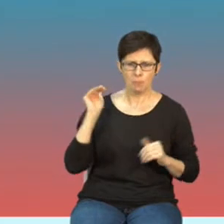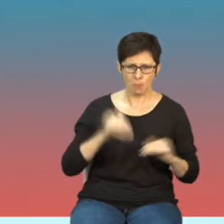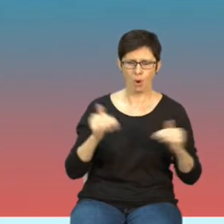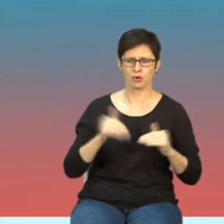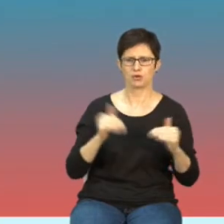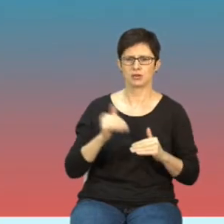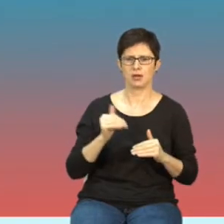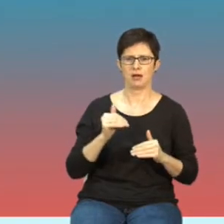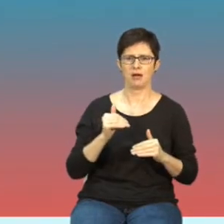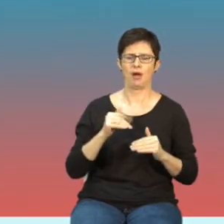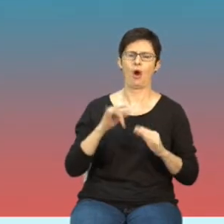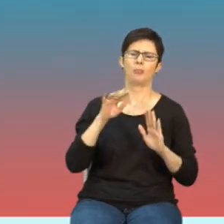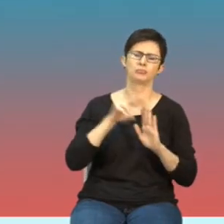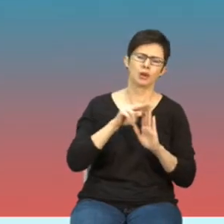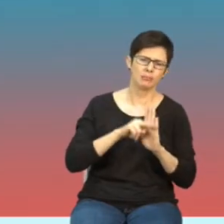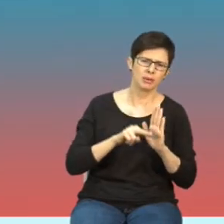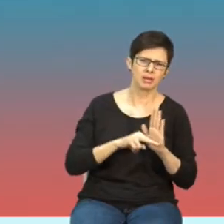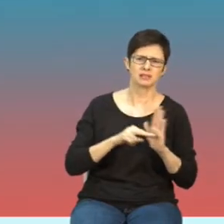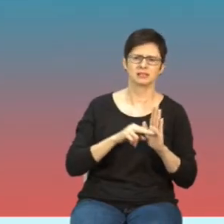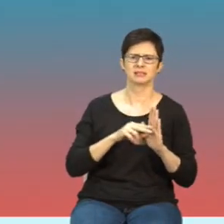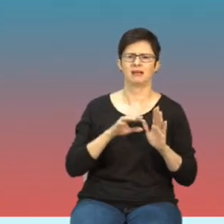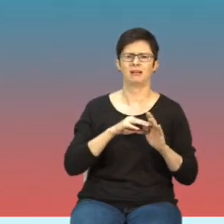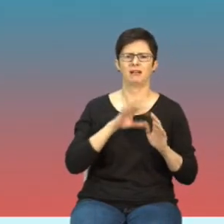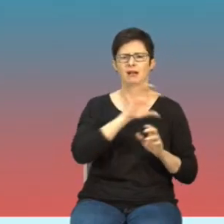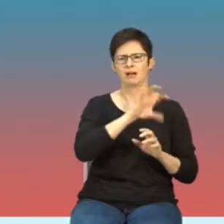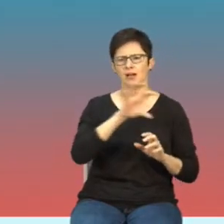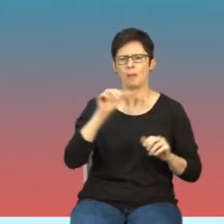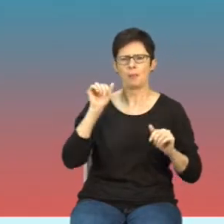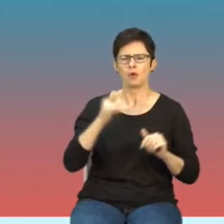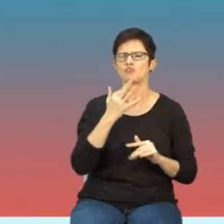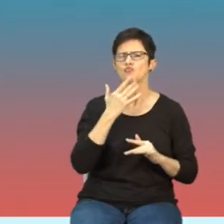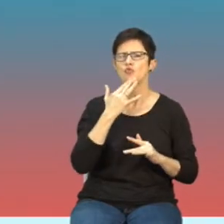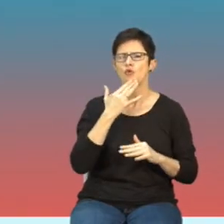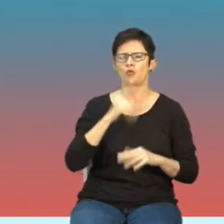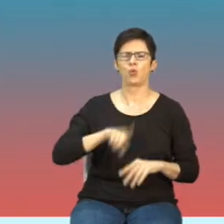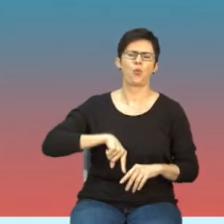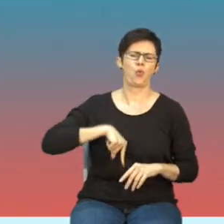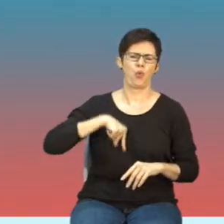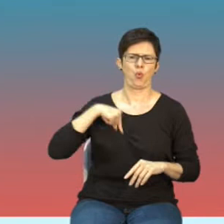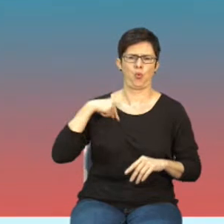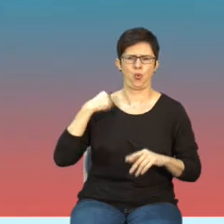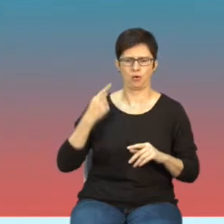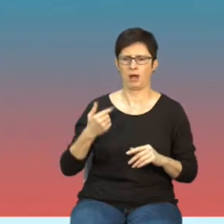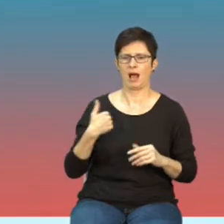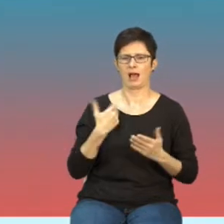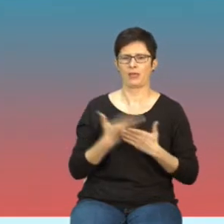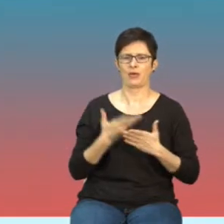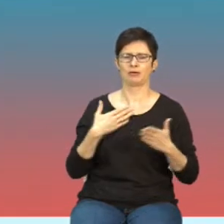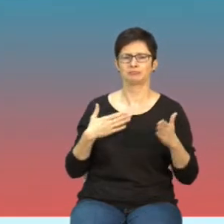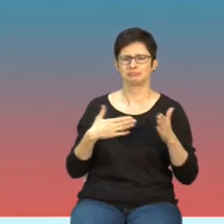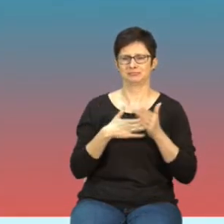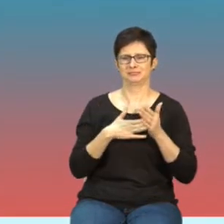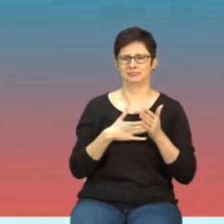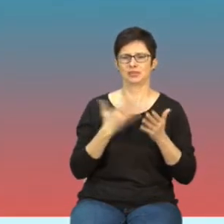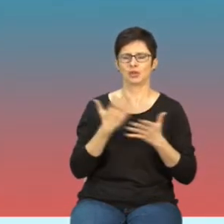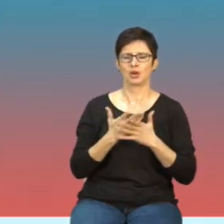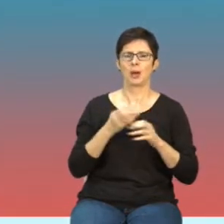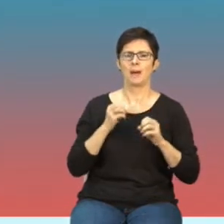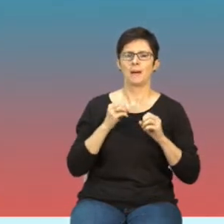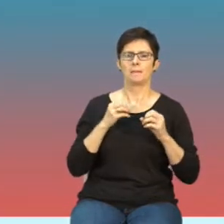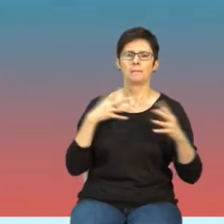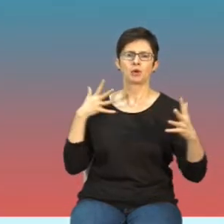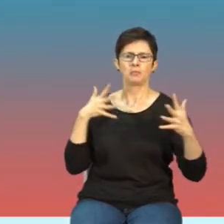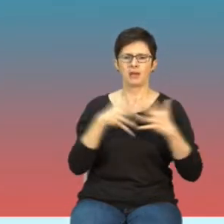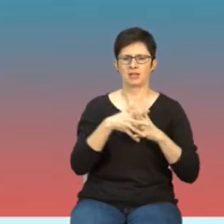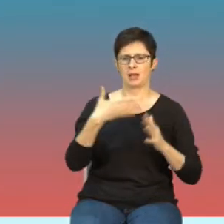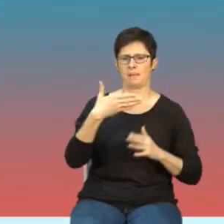o tych przepisach, poszczególnych zakresach częstotliwości mówić bardzo długo. Więc ja ograniczę tylko do promieniowania mikrofalowego.